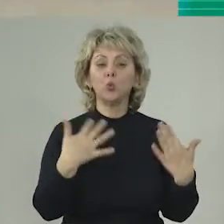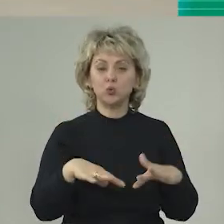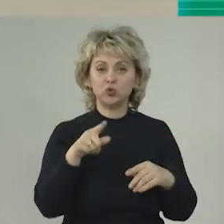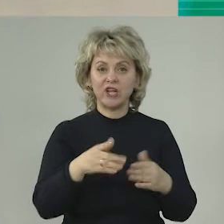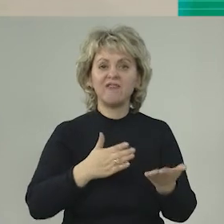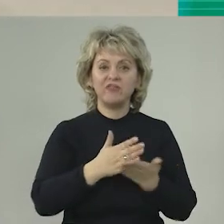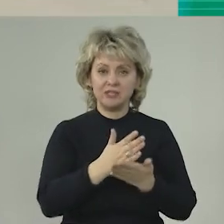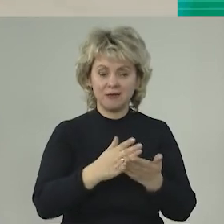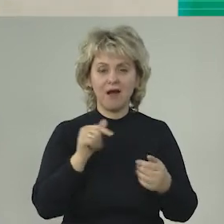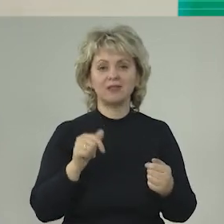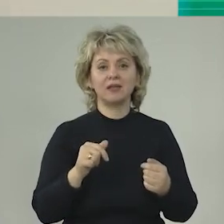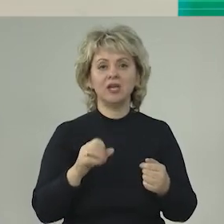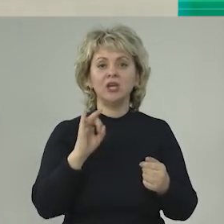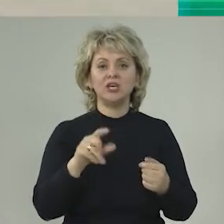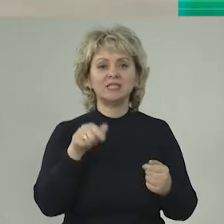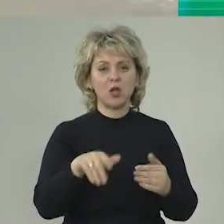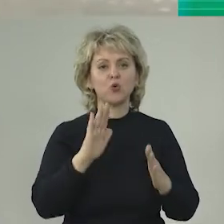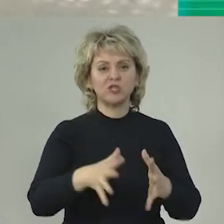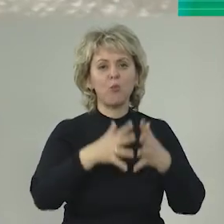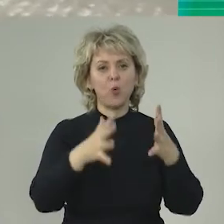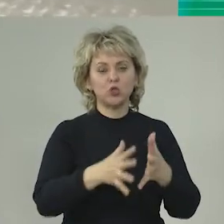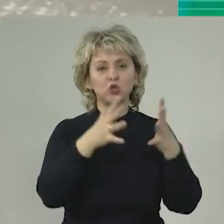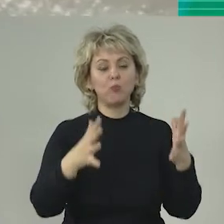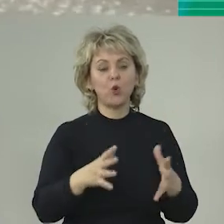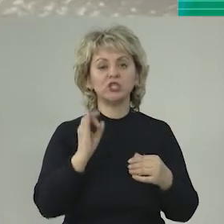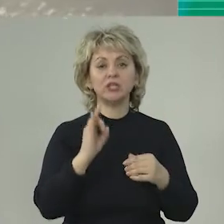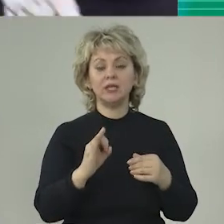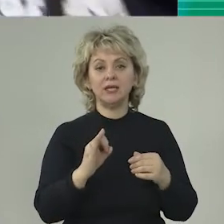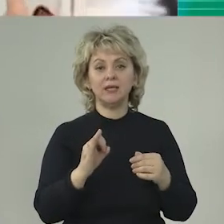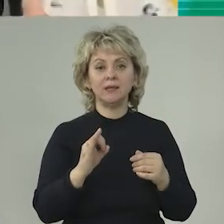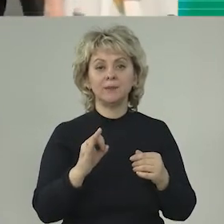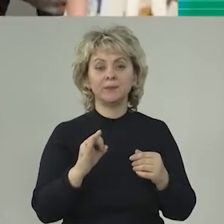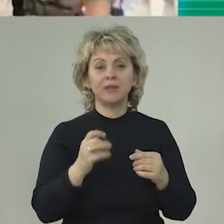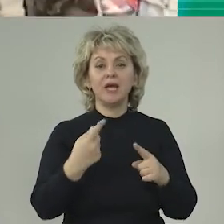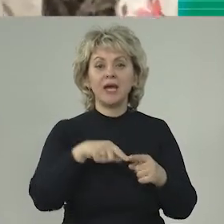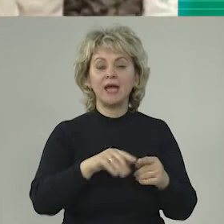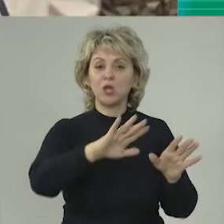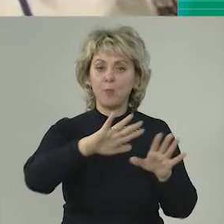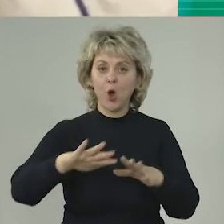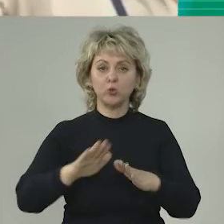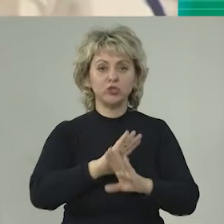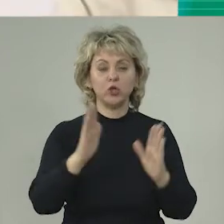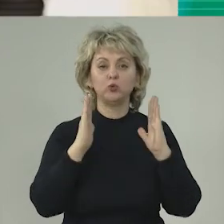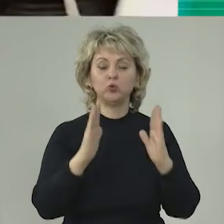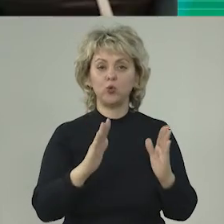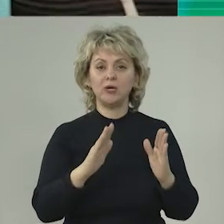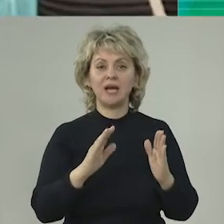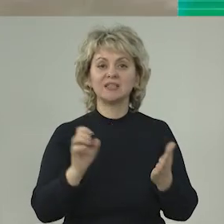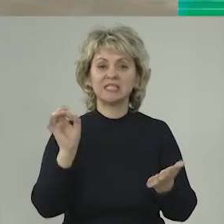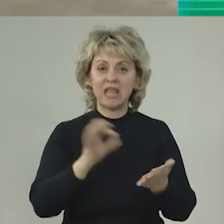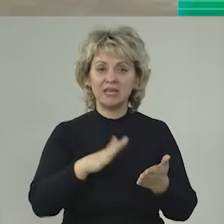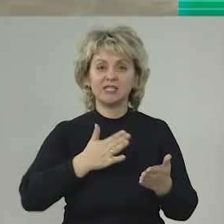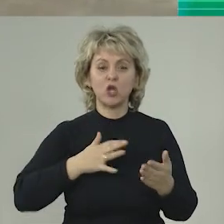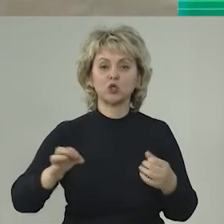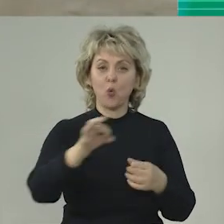уже ветераны, и их становится все больше и больше. И это проходит не только в